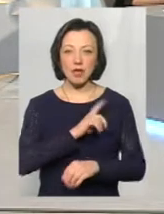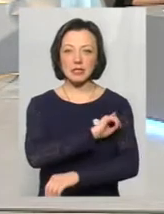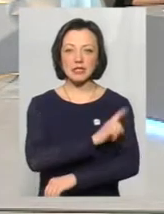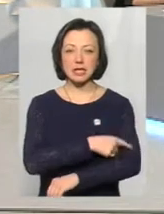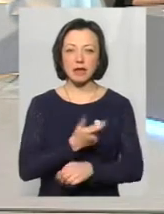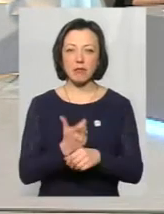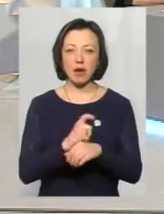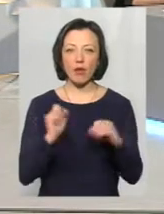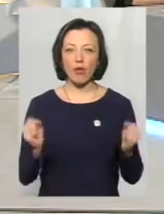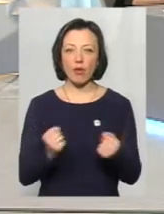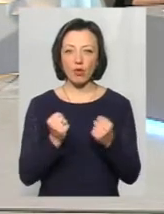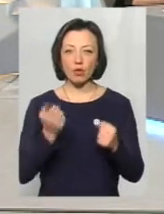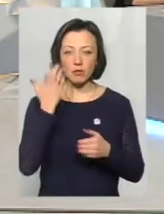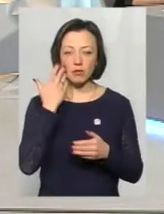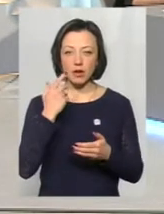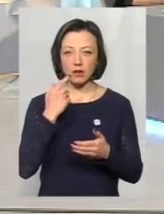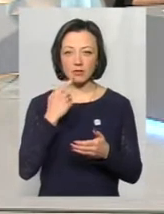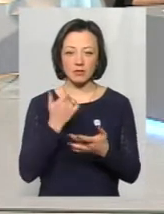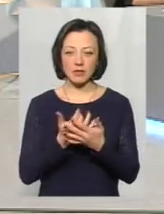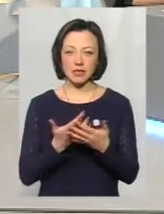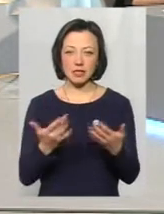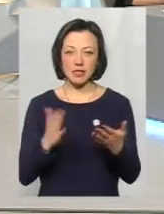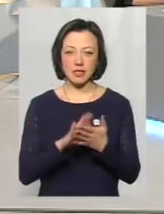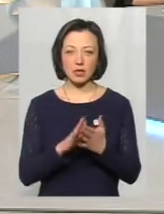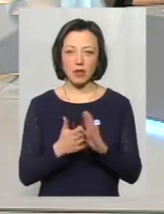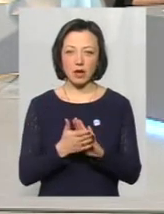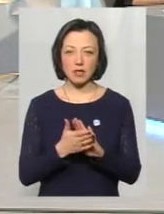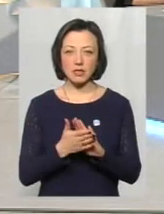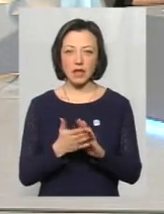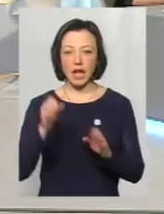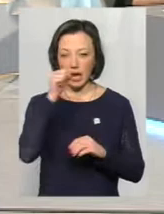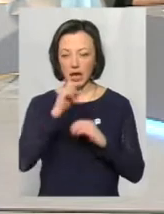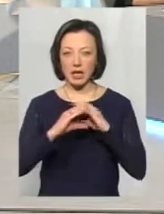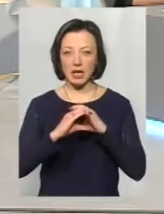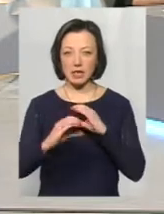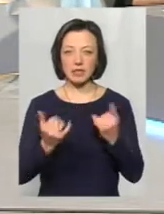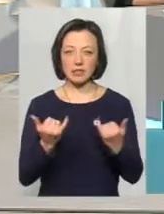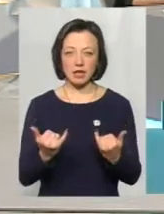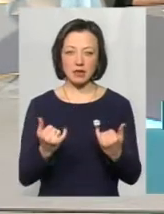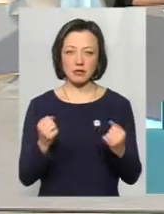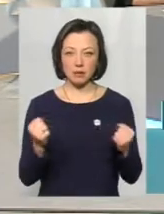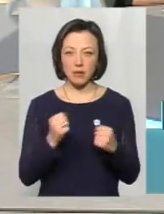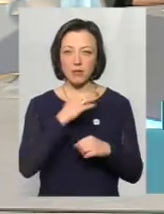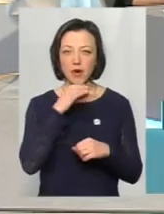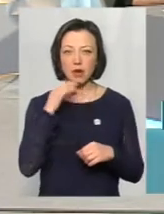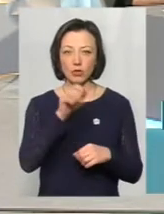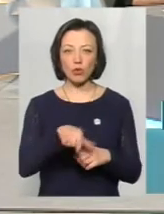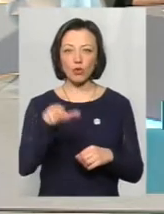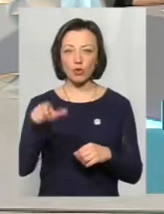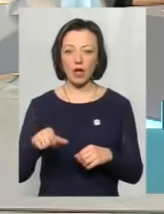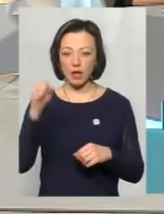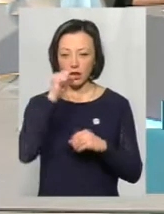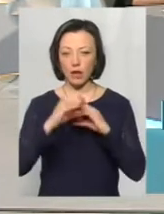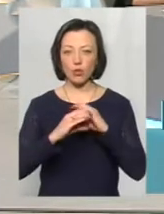переохолодження при попаданні, ну і при всяких ситуаціях, от лід зараз замерз і дуже багато людей на льоду,